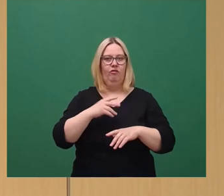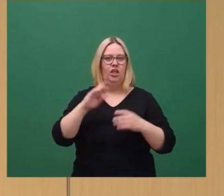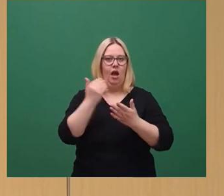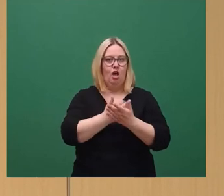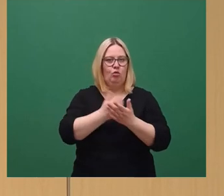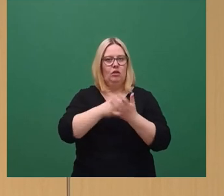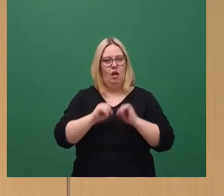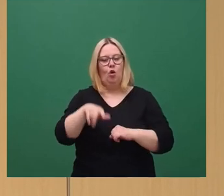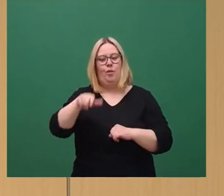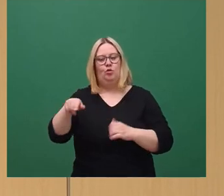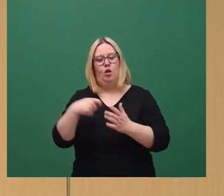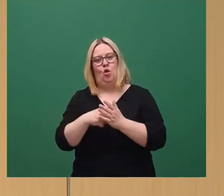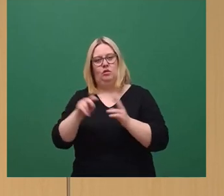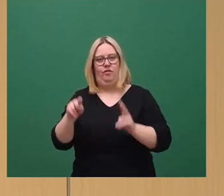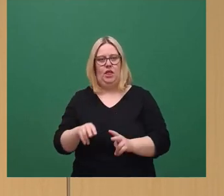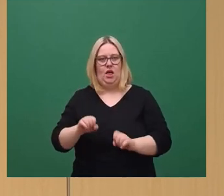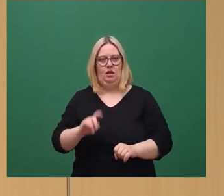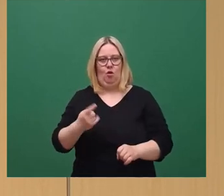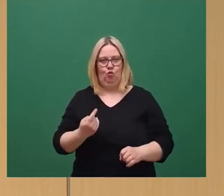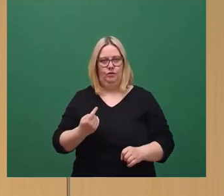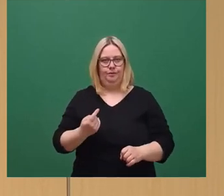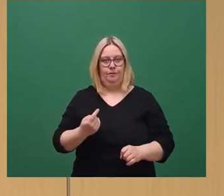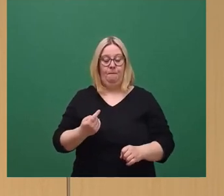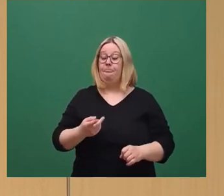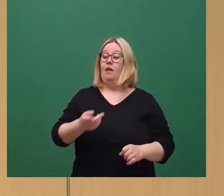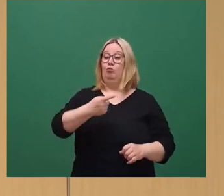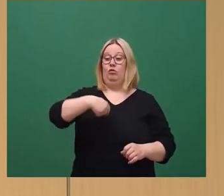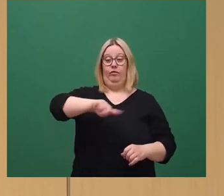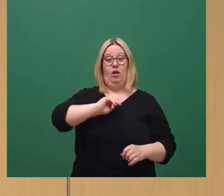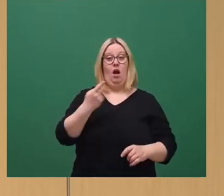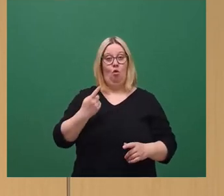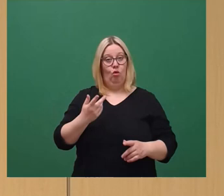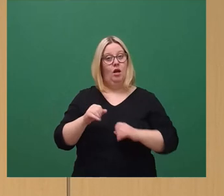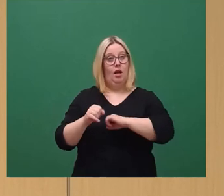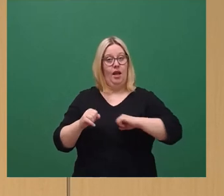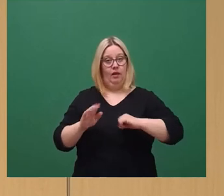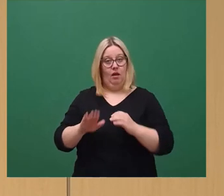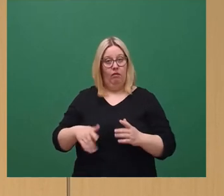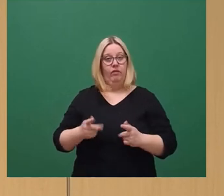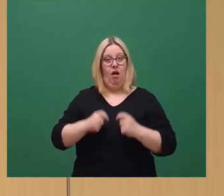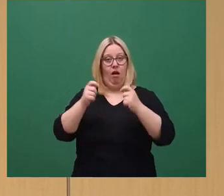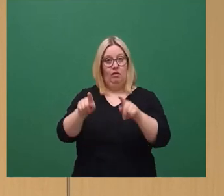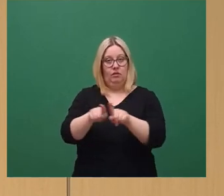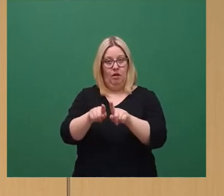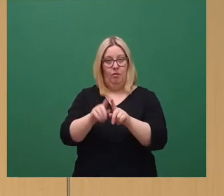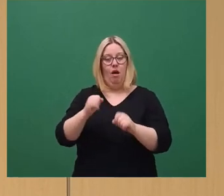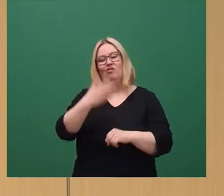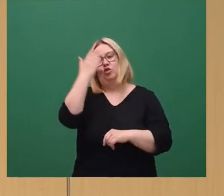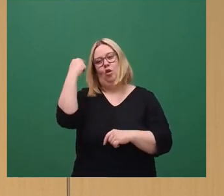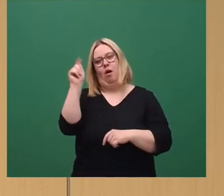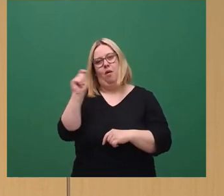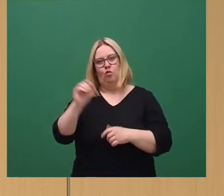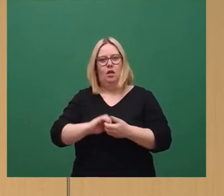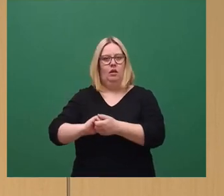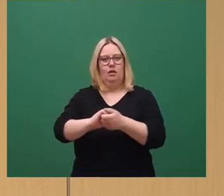geringeren Personal- und Betriebskosten. Auch wir haben wie die Fraktion Die Linke einen Antrag eingereicht, den wir nach der Sommerpause hier gemeinsam